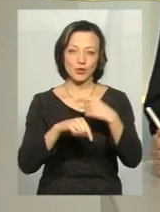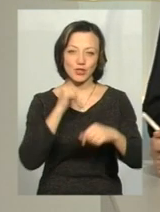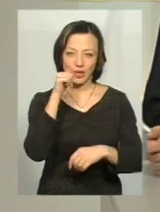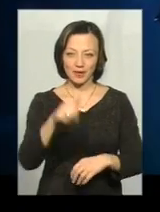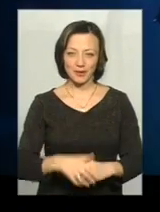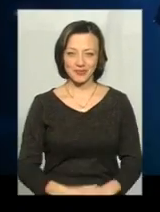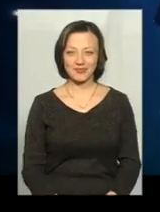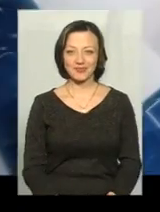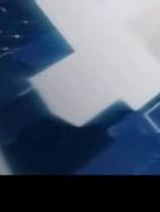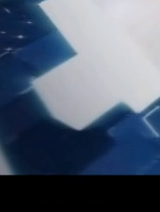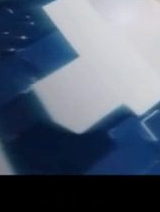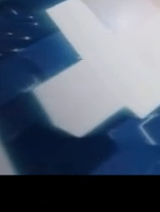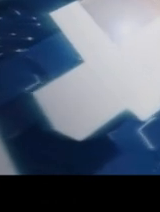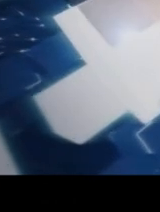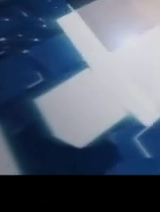завтра.